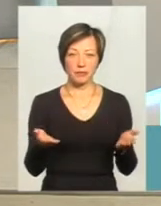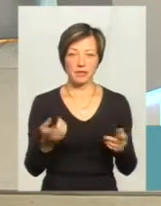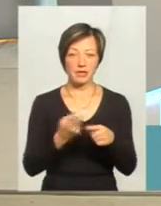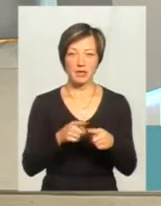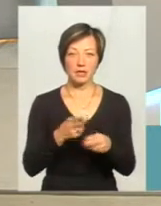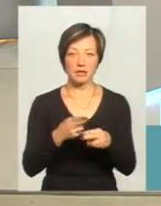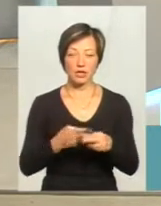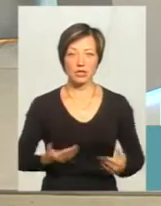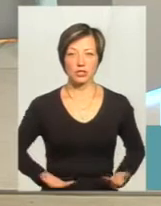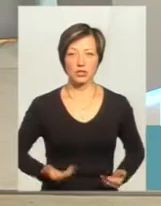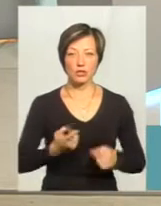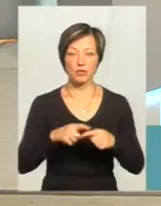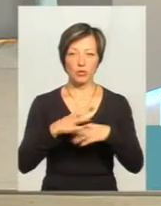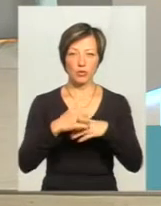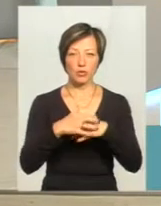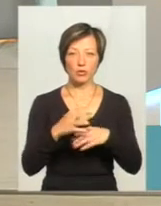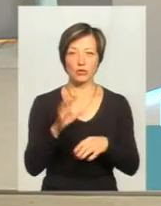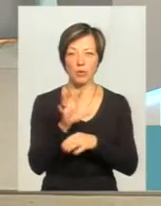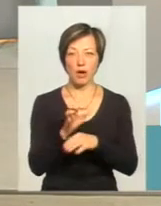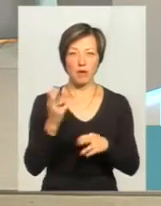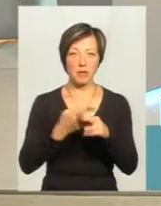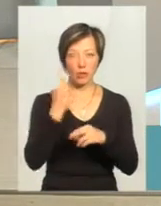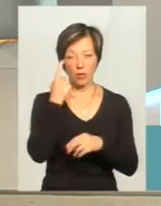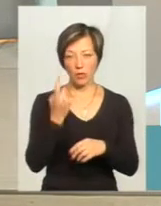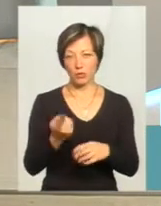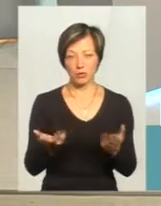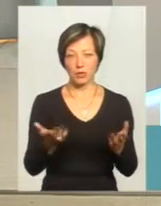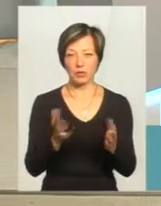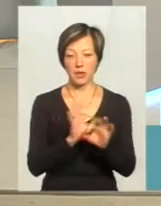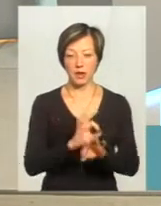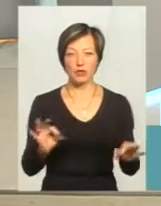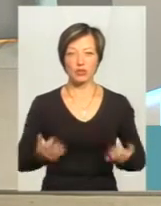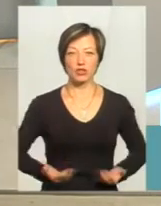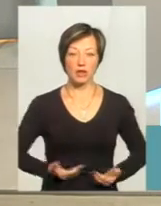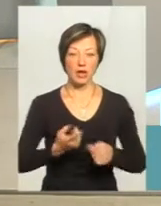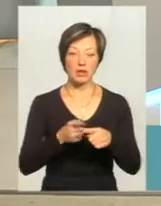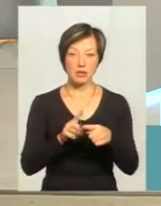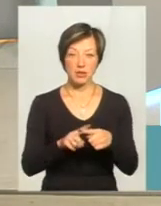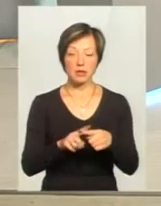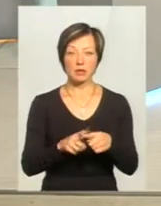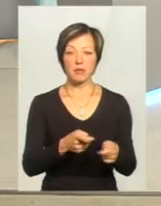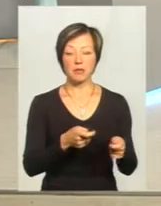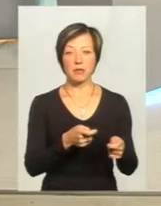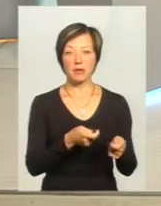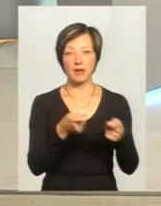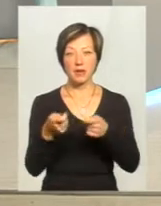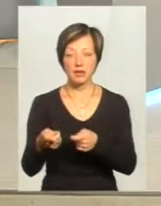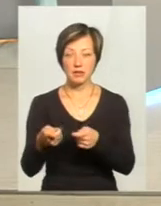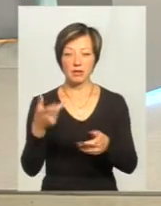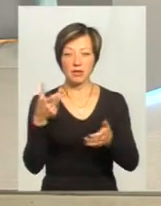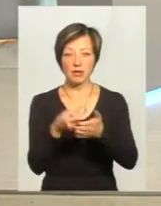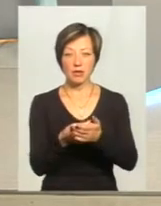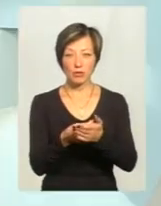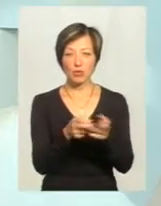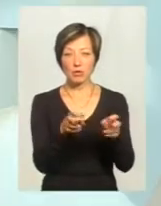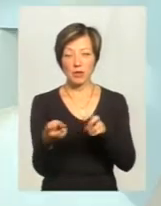заважає жити цьому. В мене, наприклад, собака взагалі без ока одного, і вона прекрасно живе. А це привезли усипляти. І